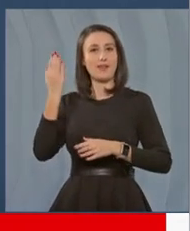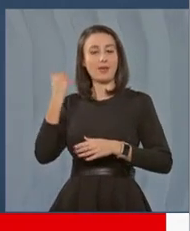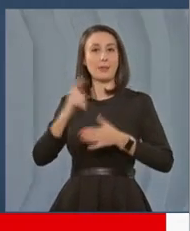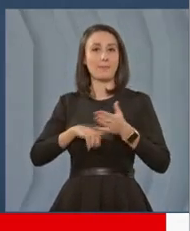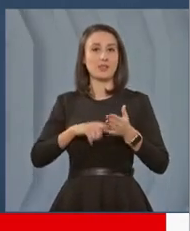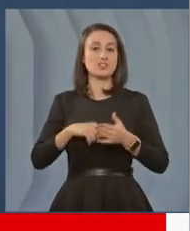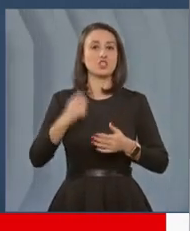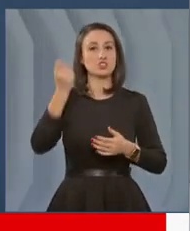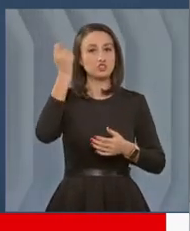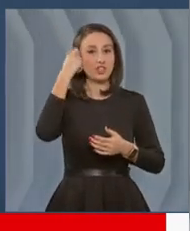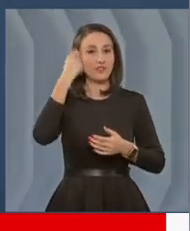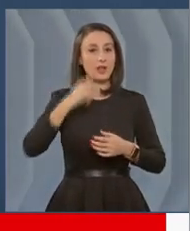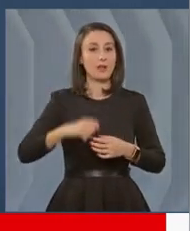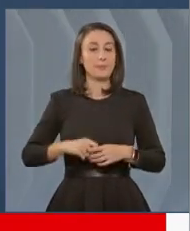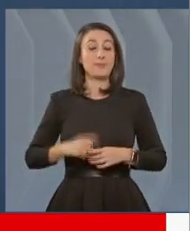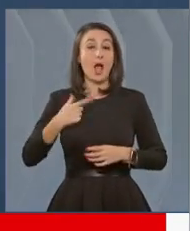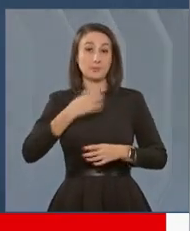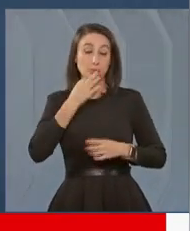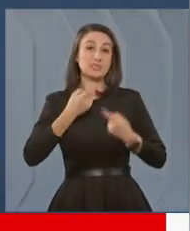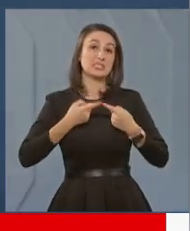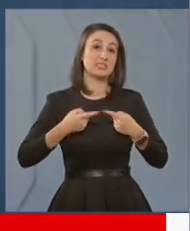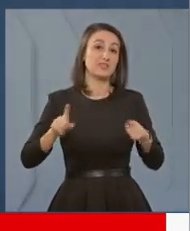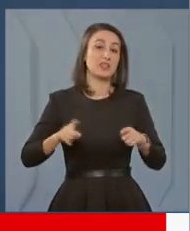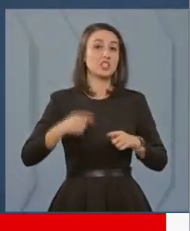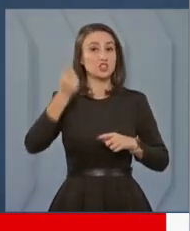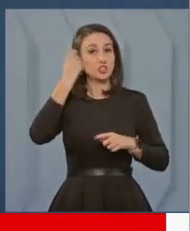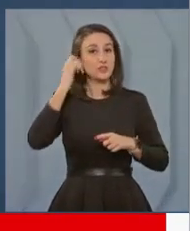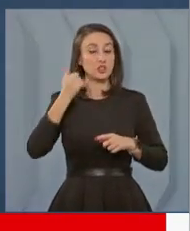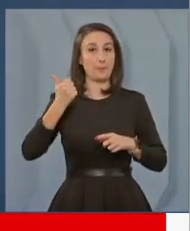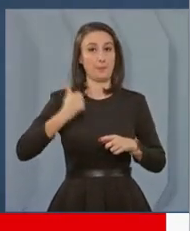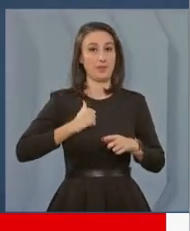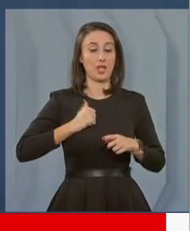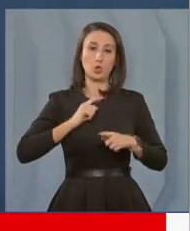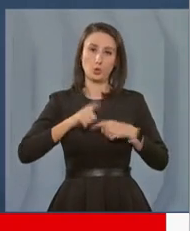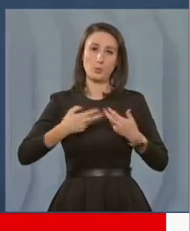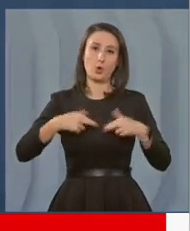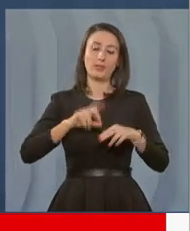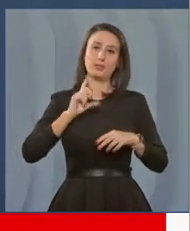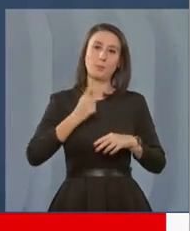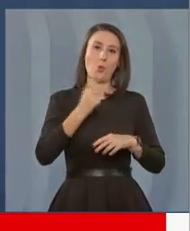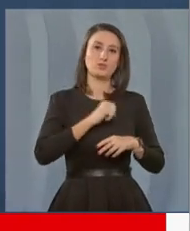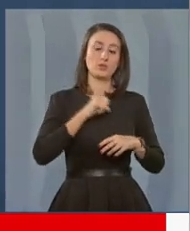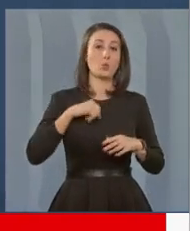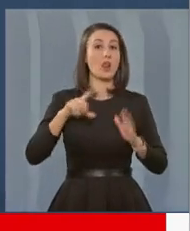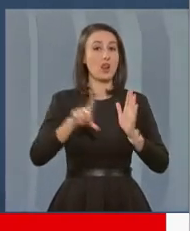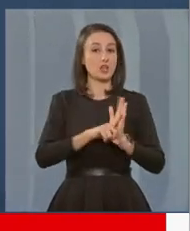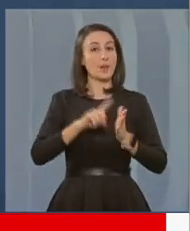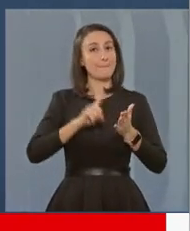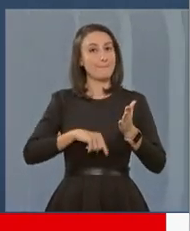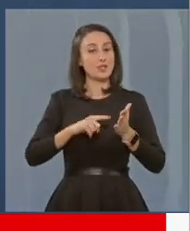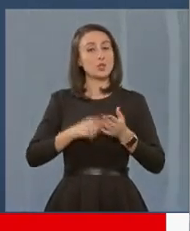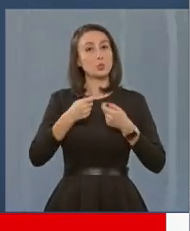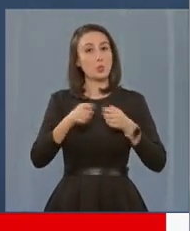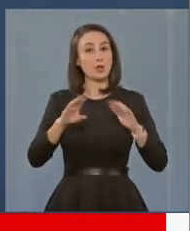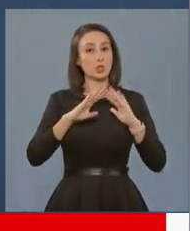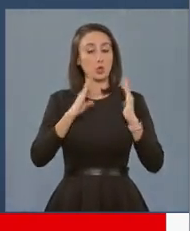pensiile civile. Am subliniat diferența dintre civili și militari. După noi trebuie să există o singură lege a pensiilor civile pentru toată lumea